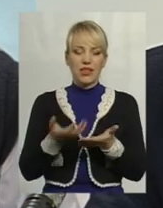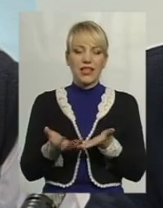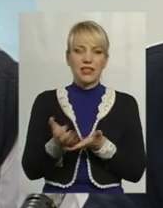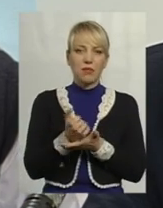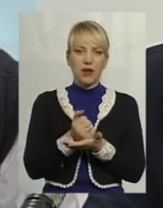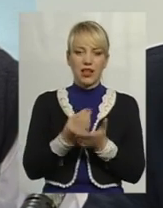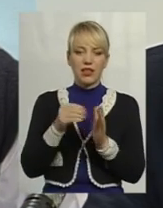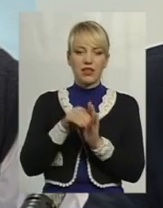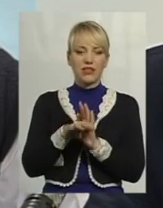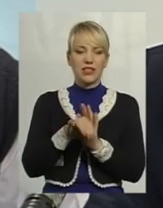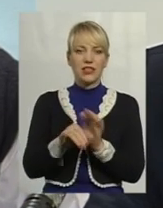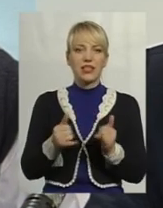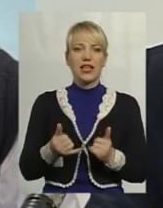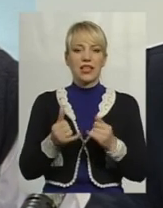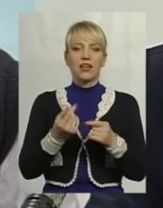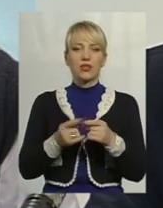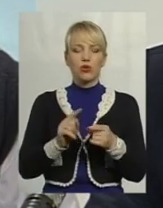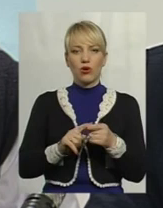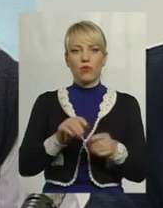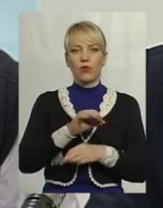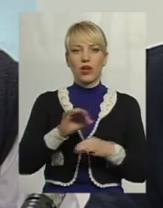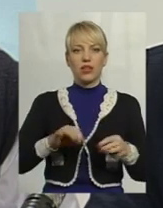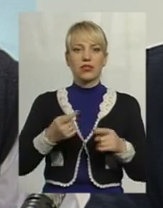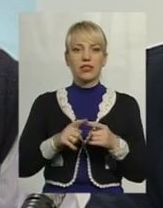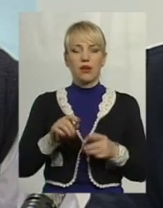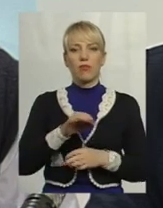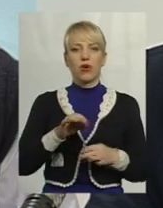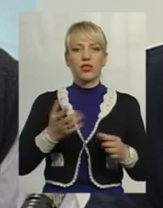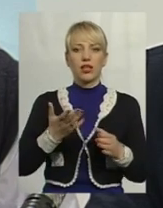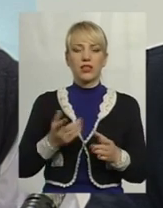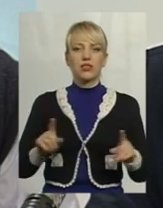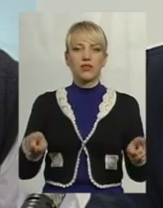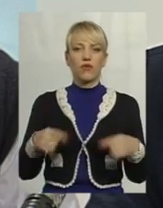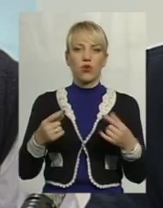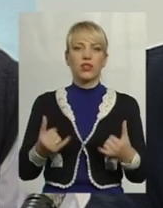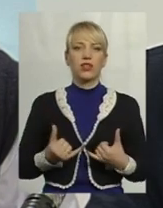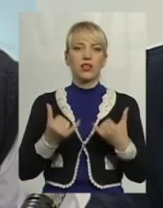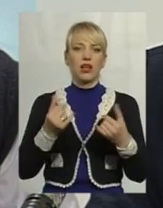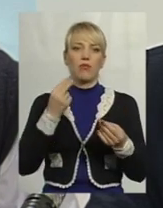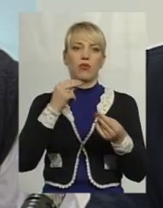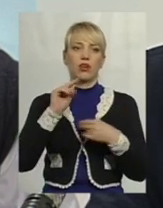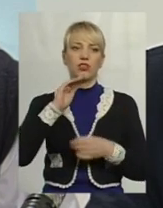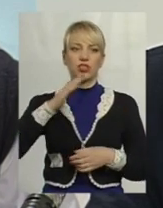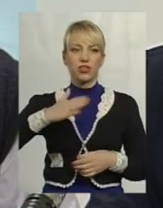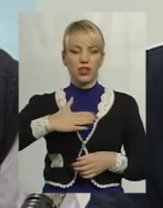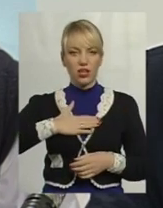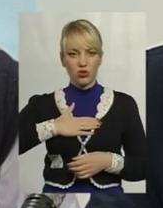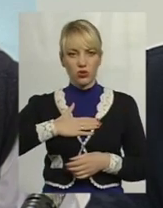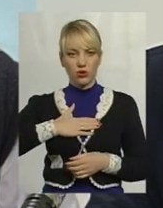проєкту. Це проєкти, які створені на покращення нашого, скажімо так,